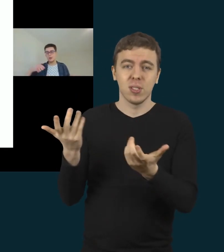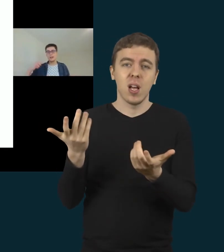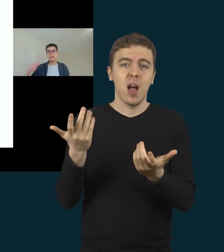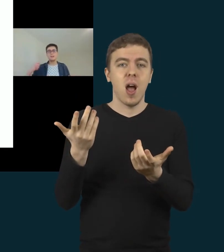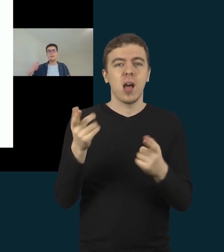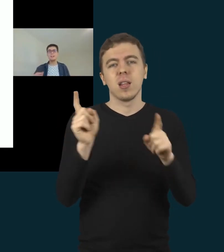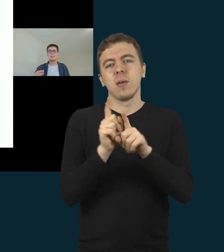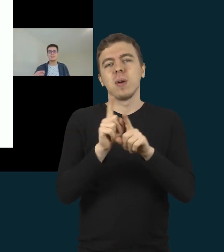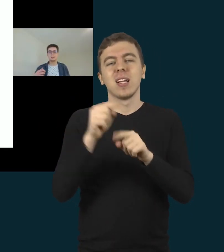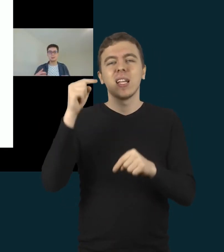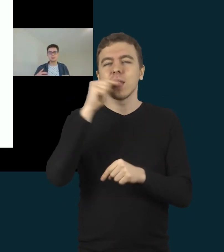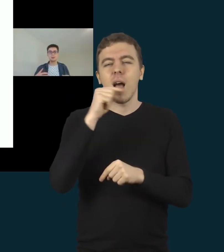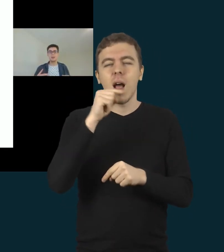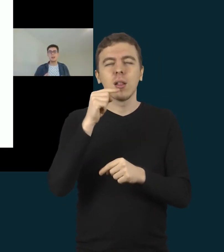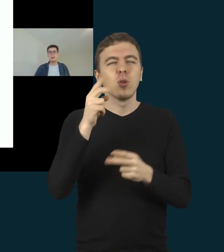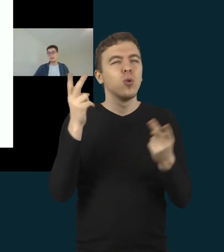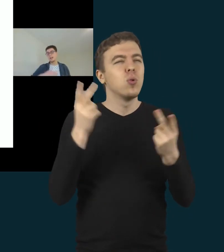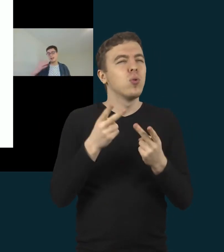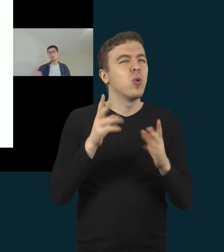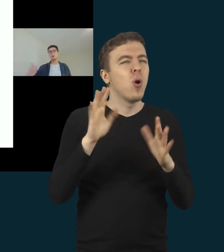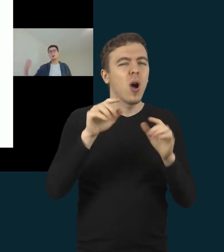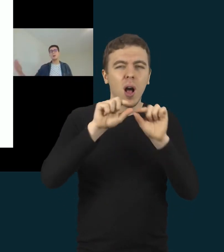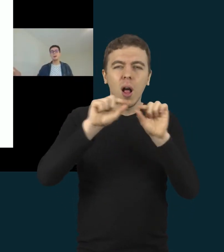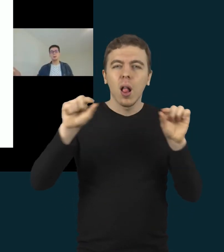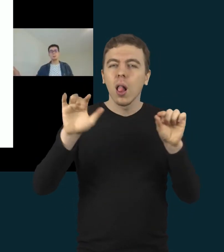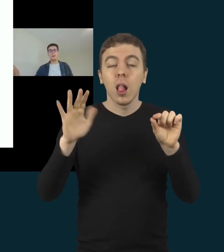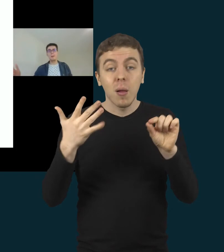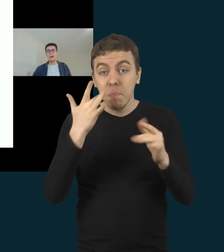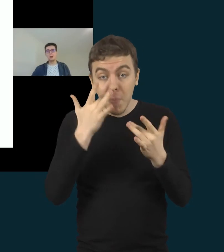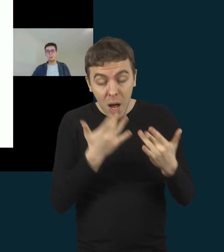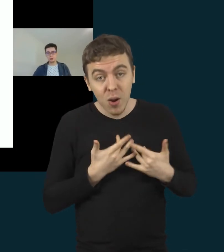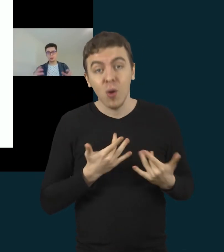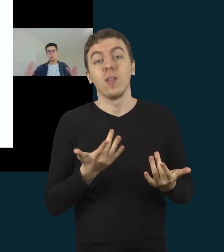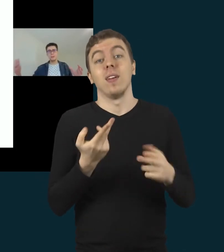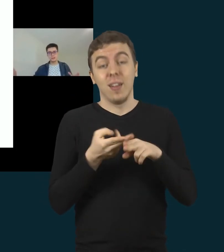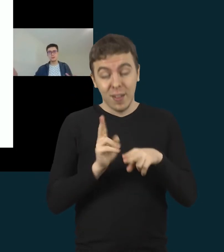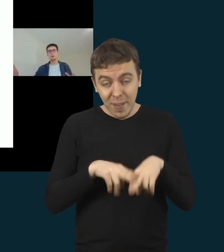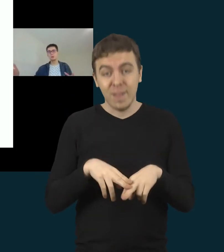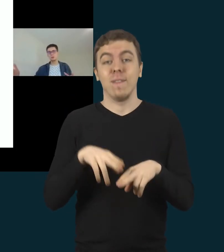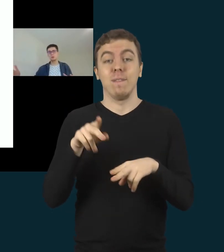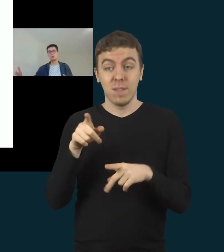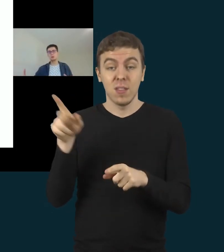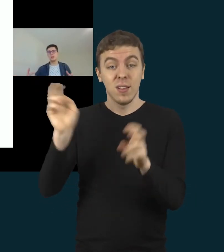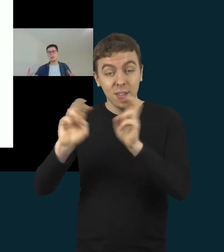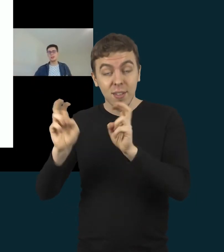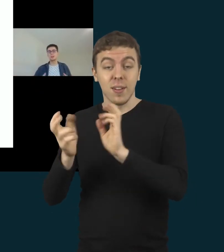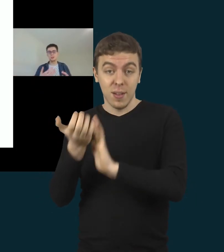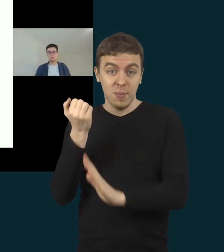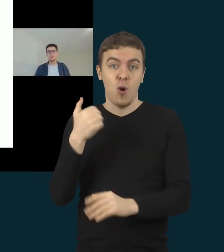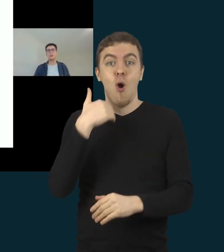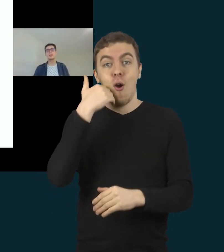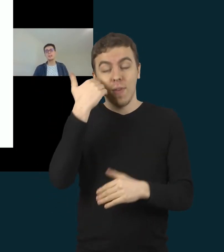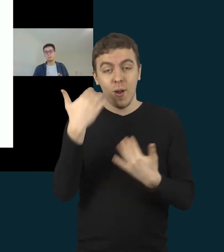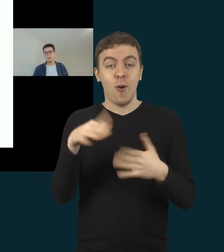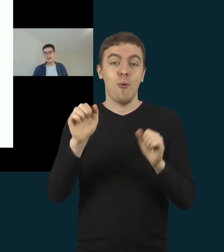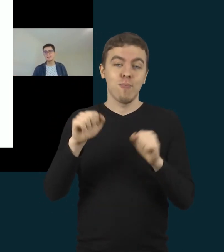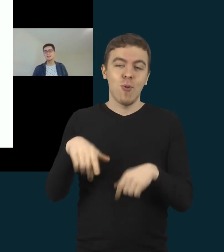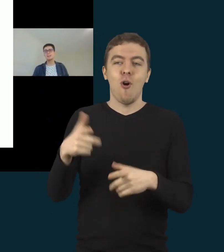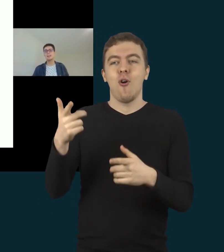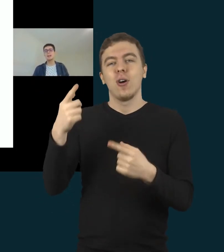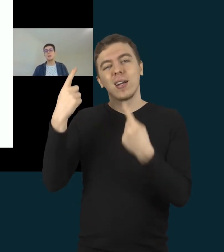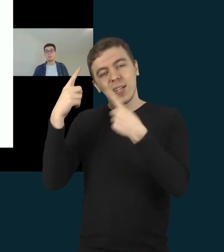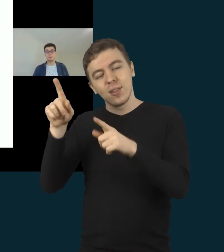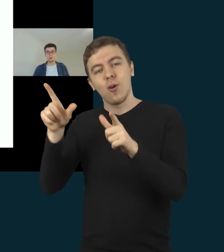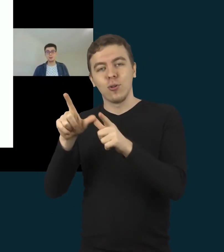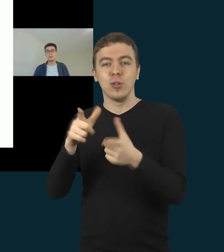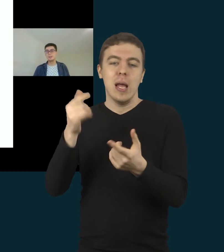kuo reikia valyti dantukus. Ir galiausiai jau perėjom prie tokių platisnių užduočių, kur reikia kažką sutvarkyti, palaistyti,